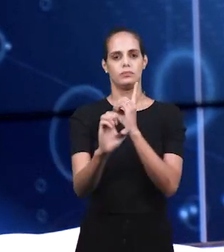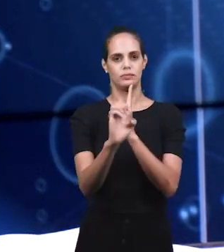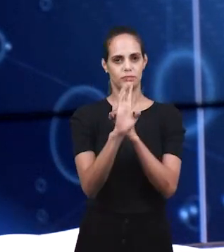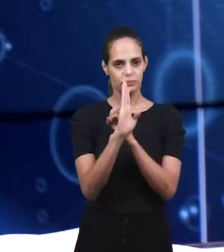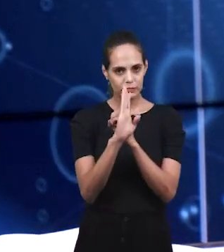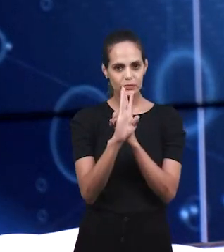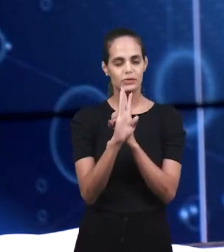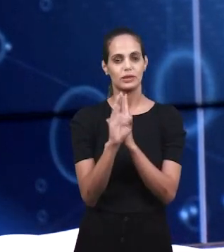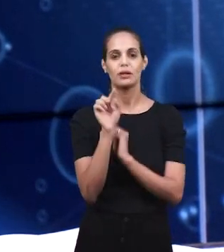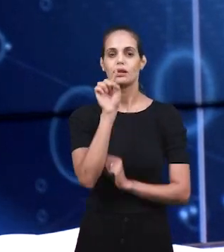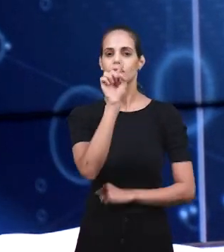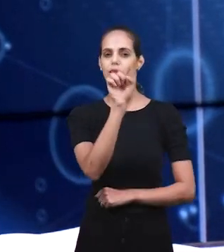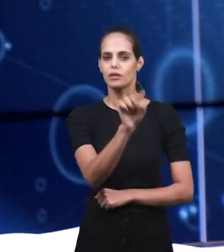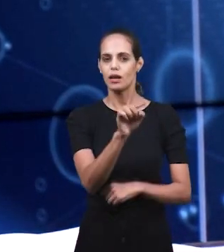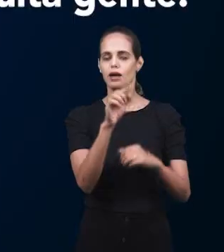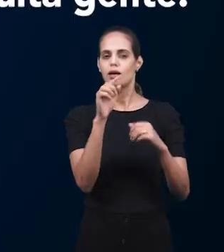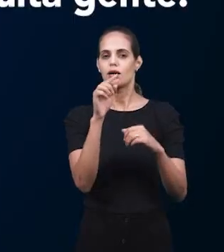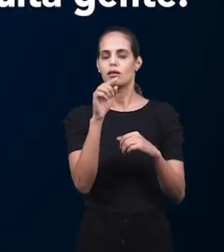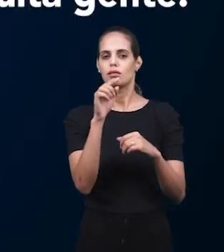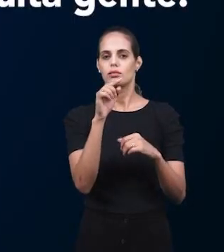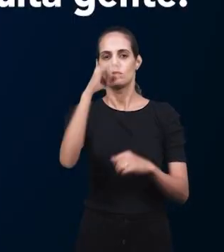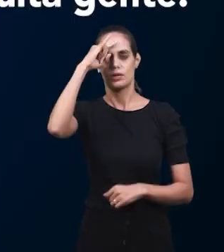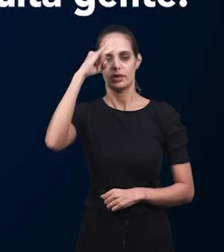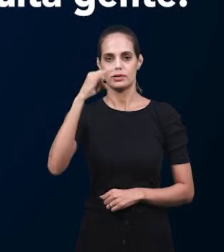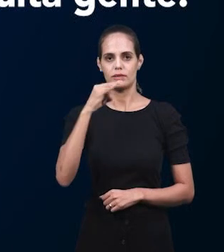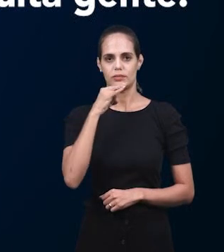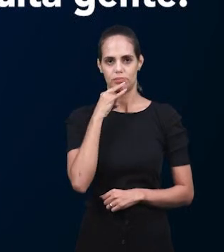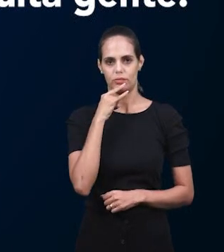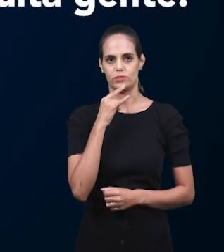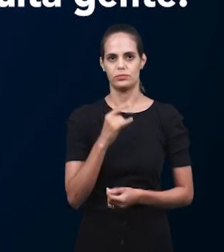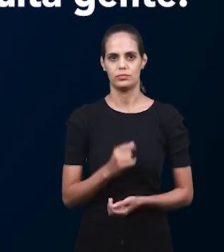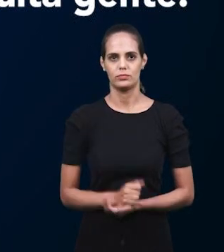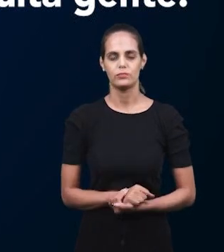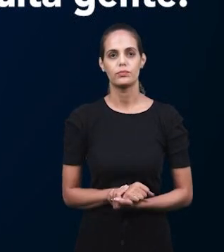воскресной библейской школы в городе Актау. Мир Божий,